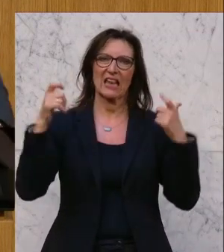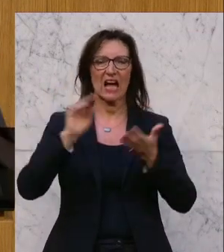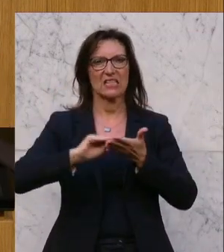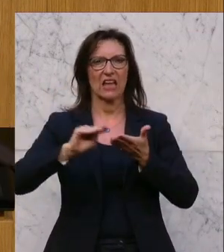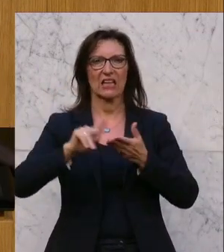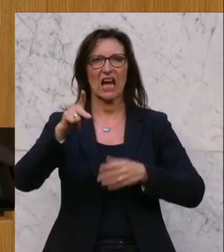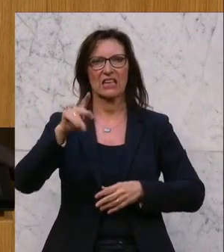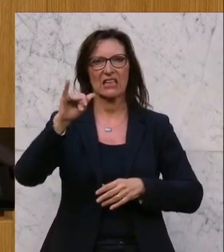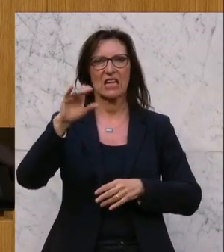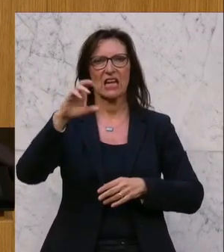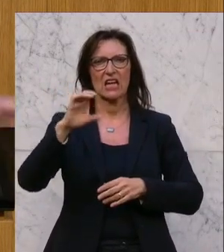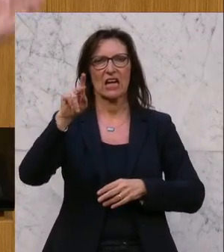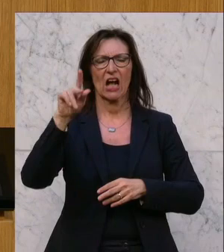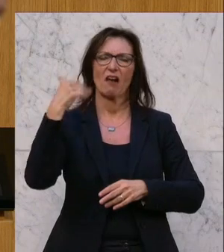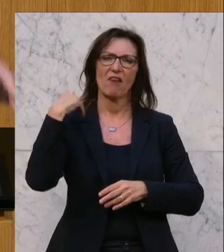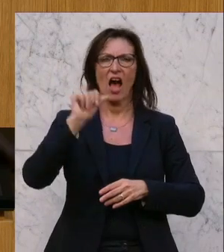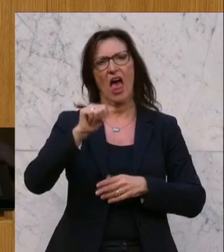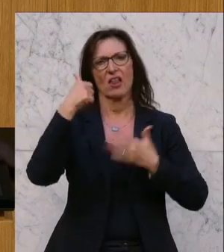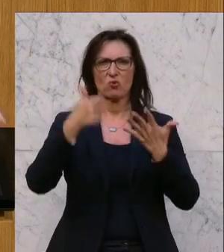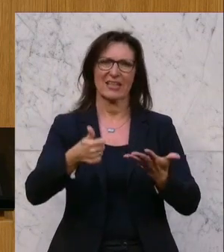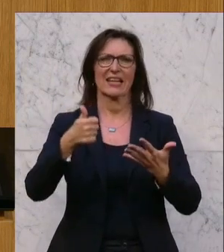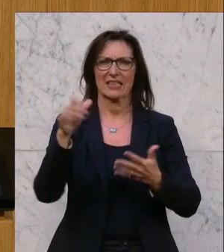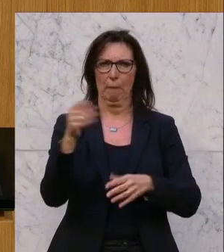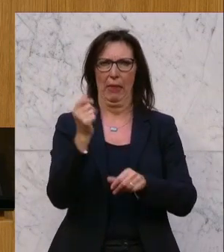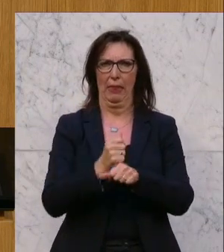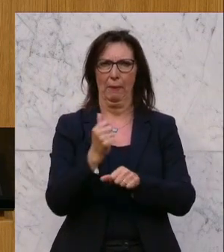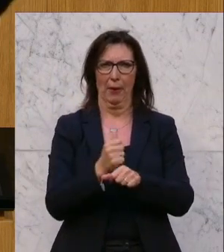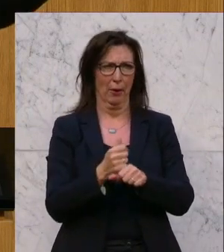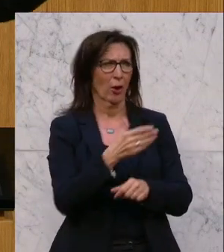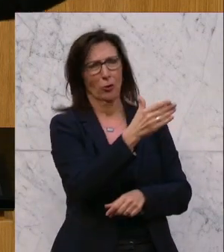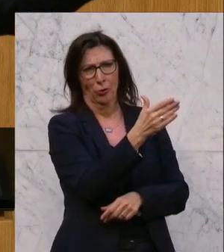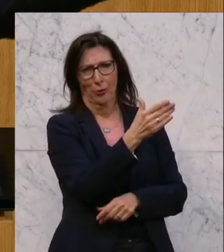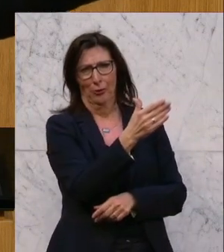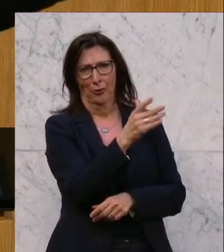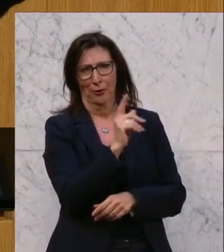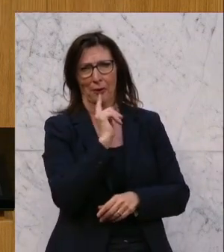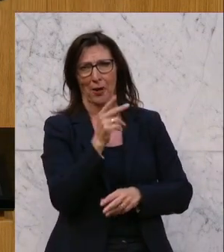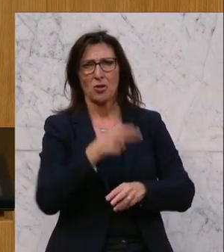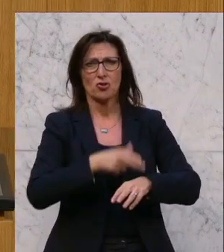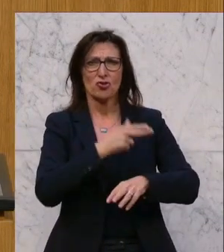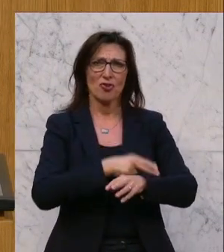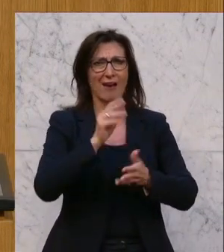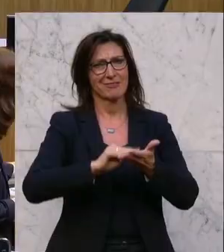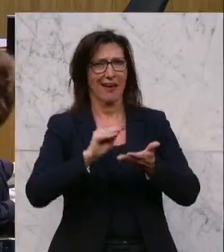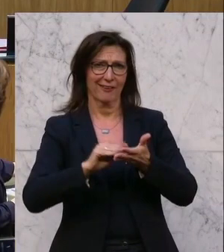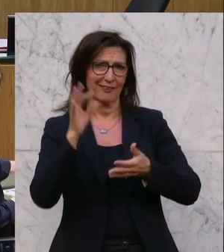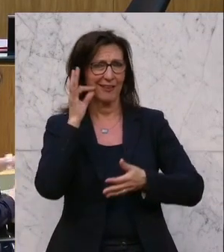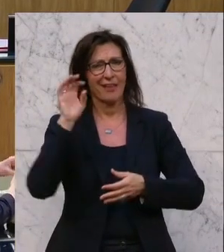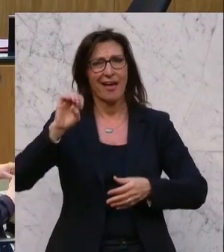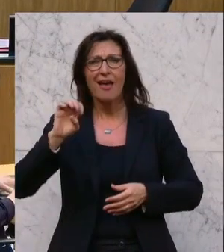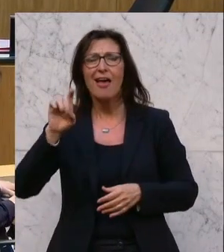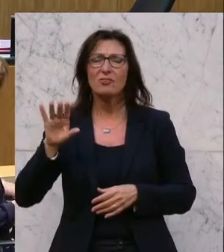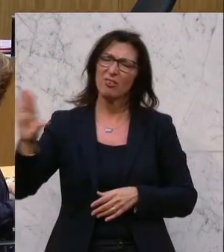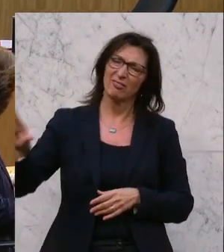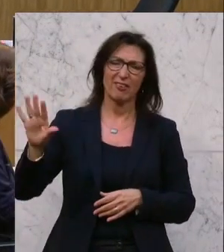Kickl hatte 61. Da war es doch bei den 61. Da hast du natürlich nur von der Staatssekretärin Edtstadler gleich die mitzählt.